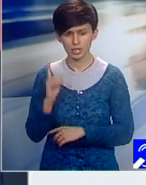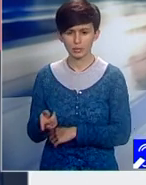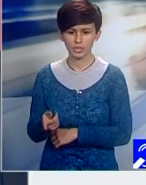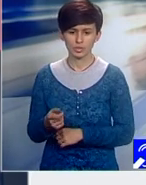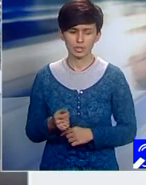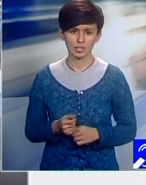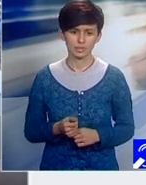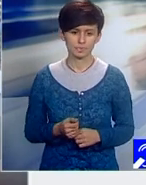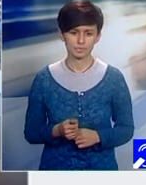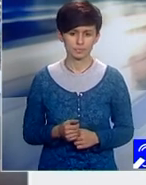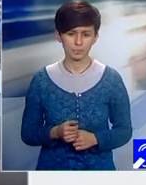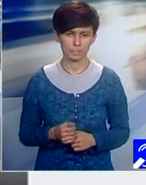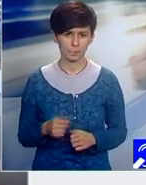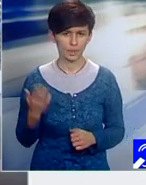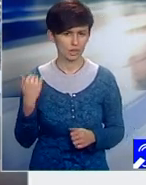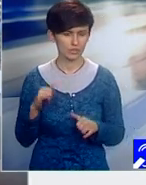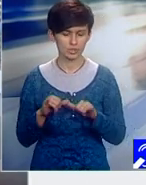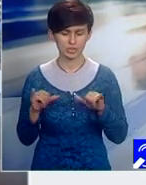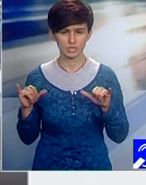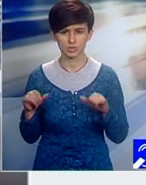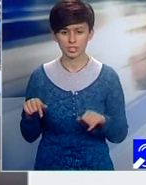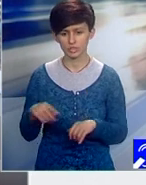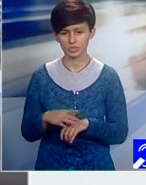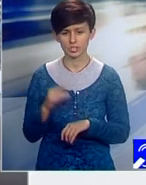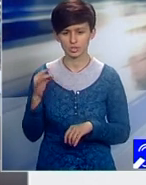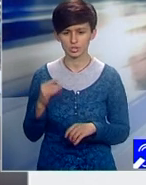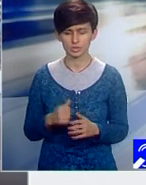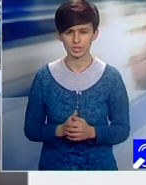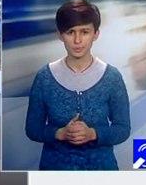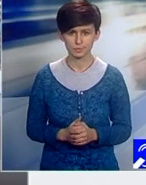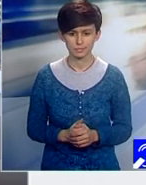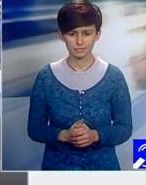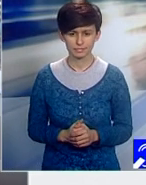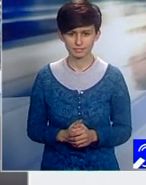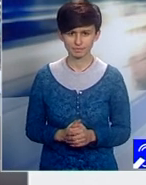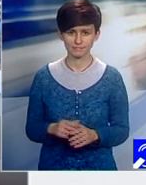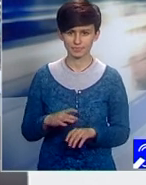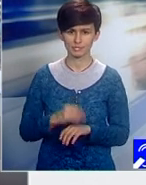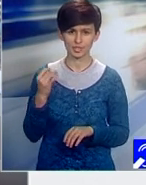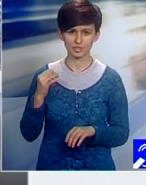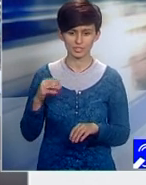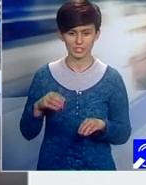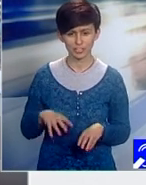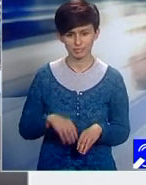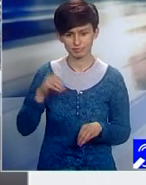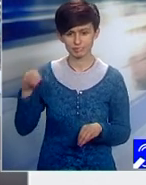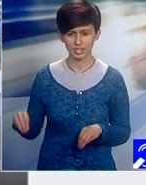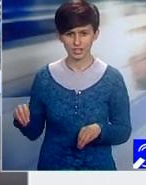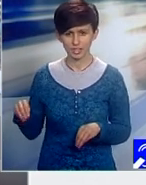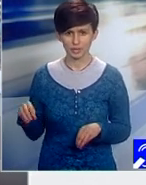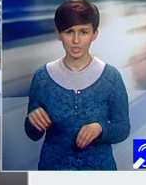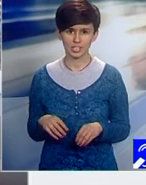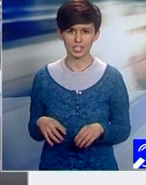cadrul MegaHack s-a dezvoltat o astfel de soluție. Soluții de teleportare, în caz de ambuteiajă. Încă nu am ajuns.